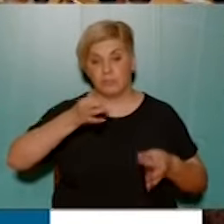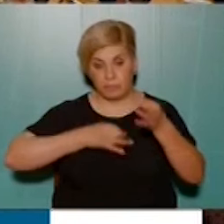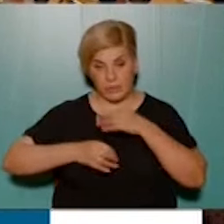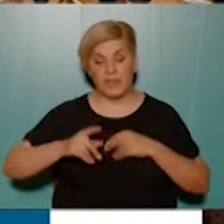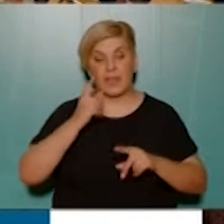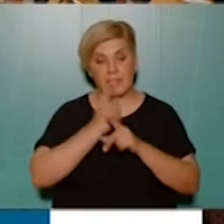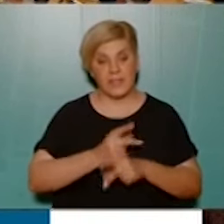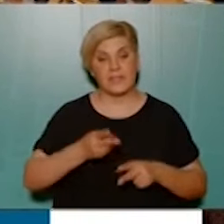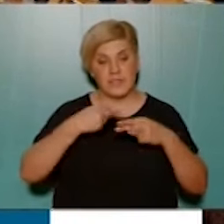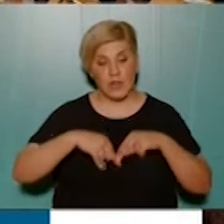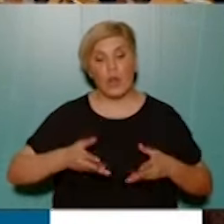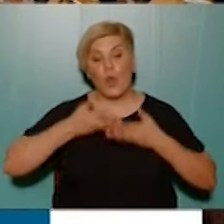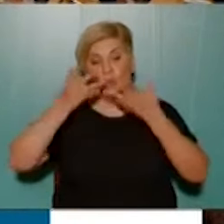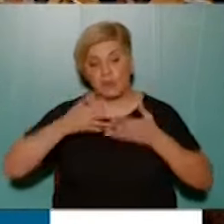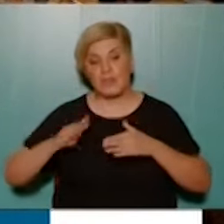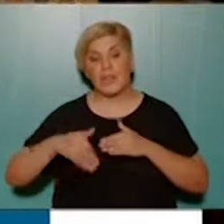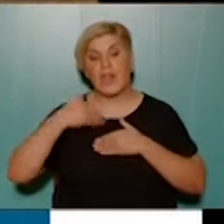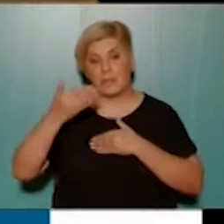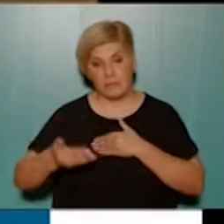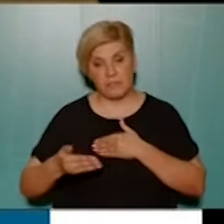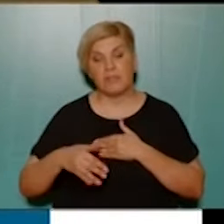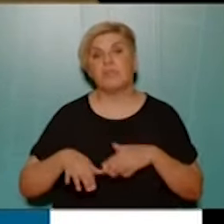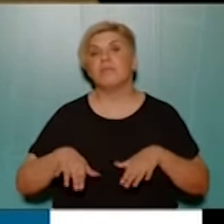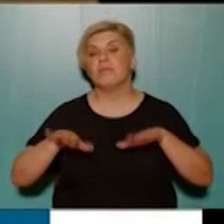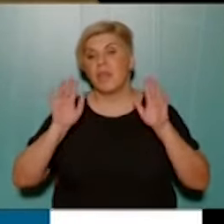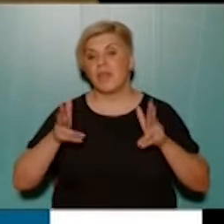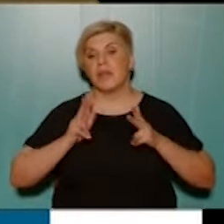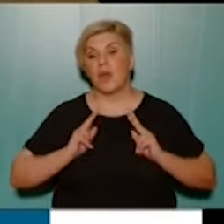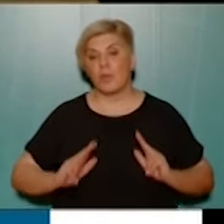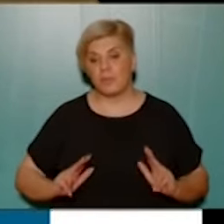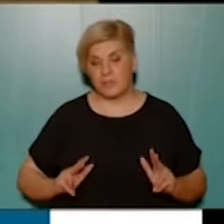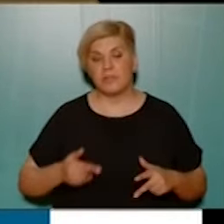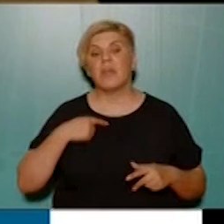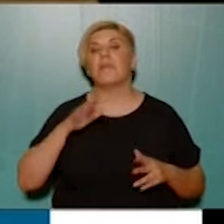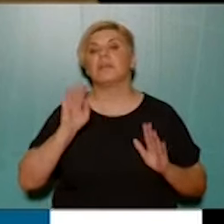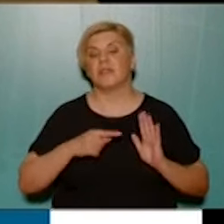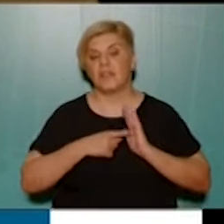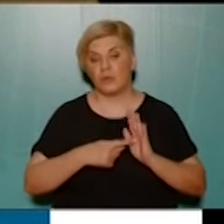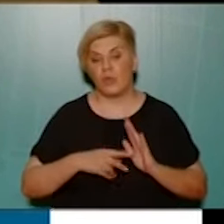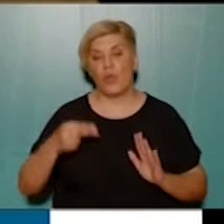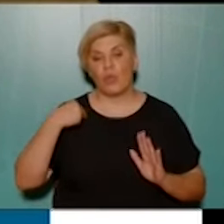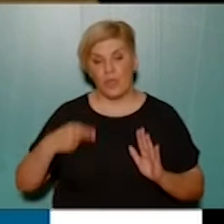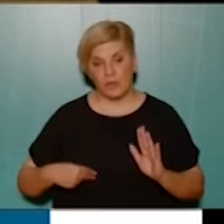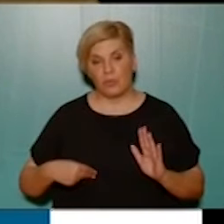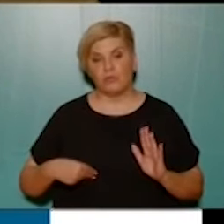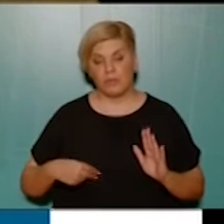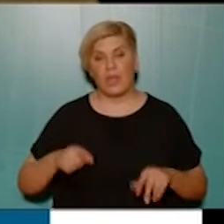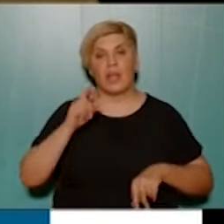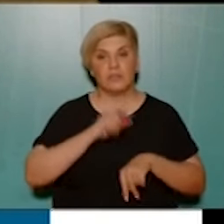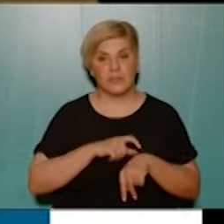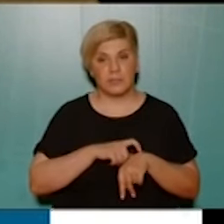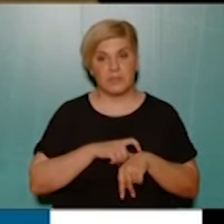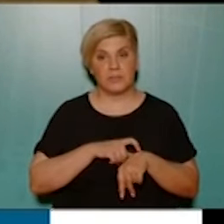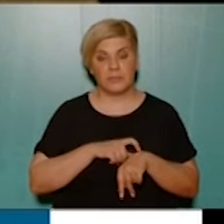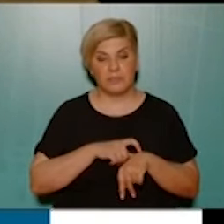και στην Ειδική Συνεδρία Συλλογοδοσίας και έπειτα δεν μας ικανοποιούν, δεν μας δείχνουν ότι ο Δήμος, η Δημοτική Αρχή αυτή τη στιγμή